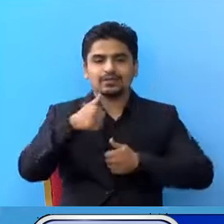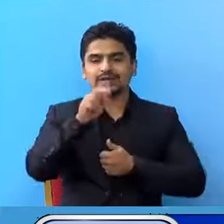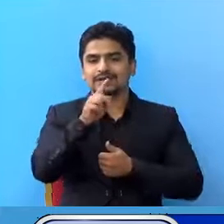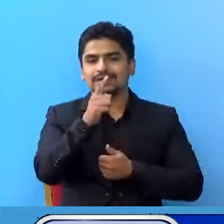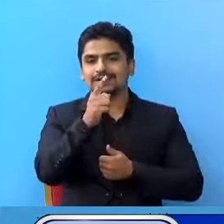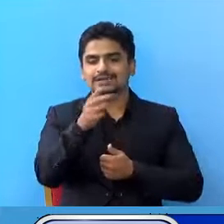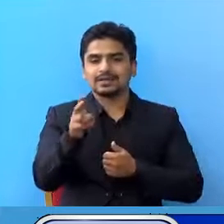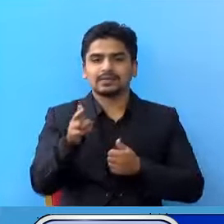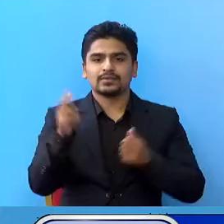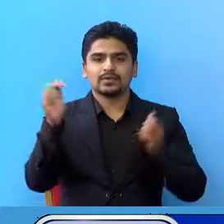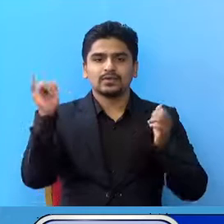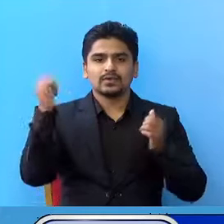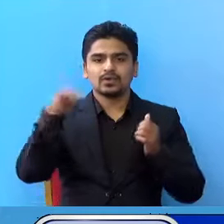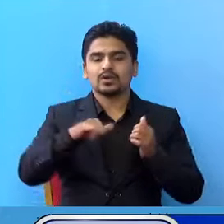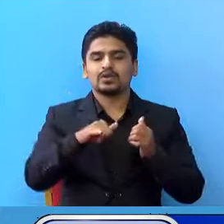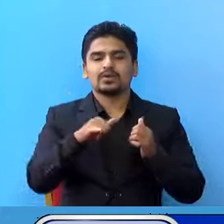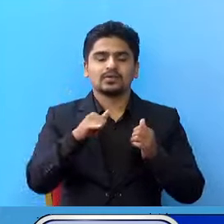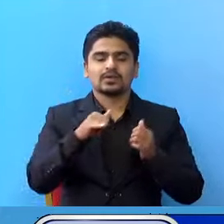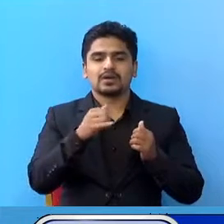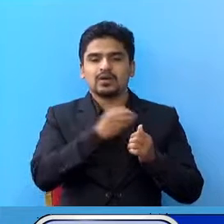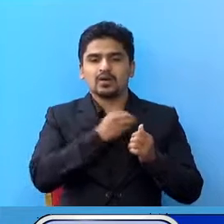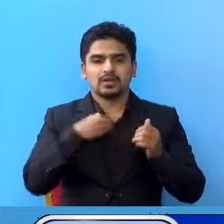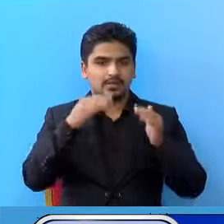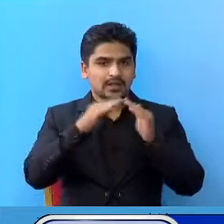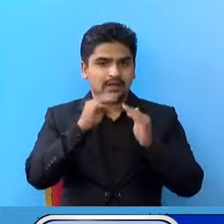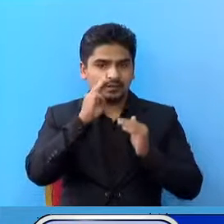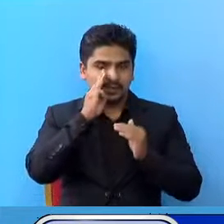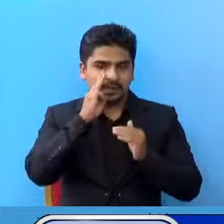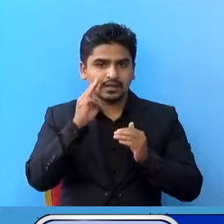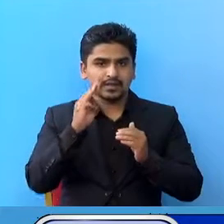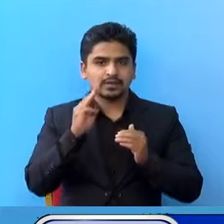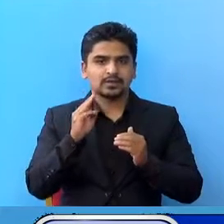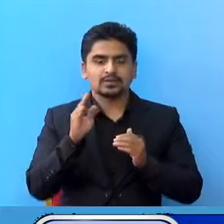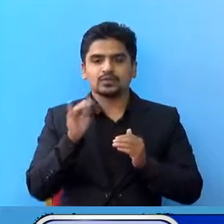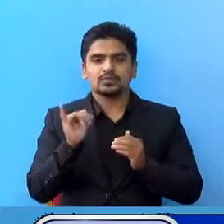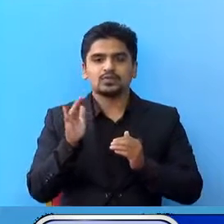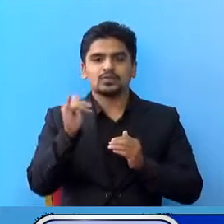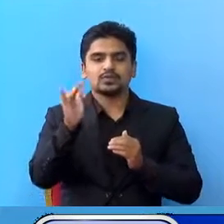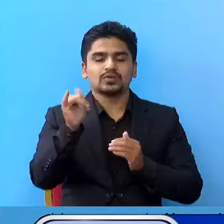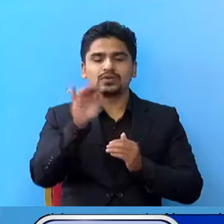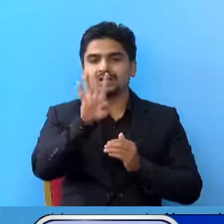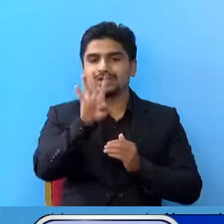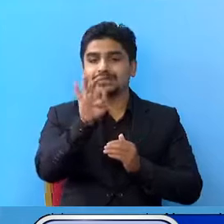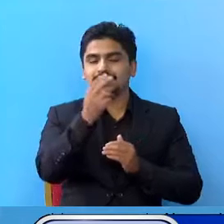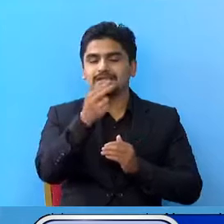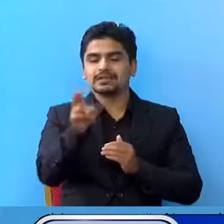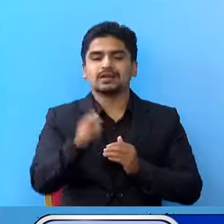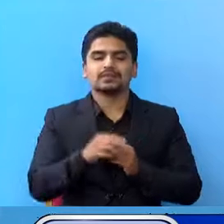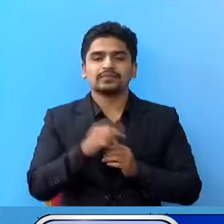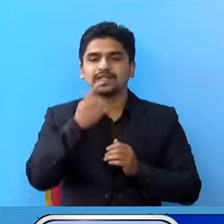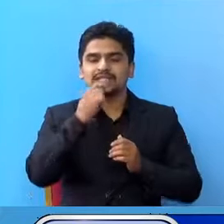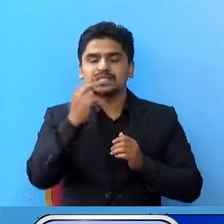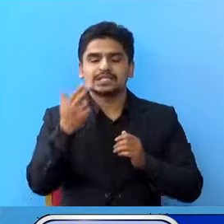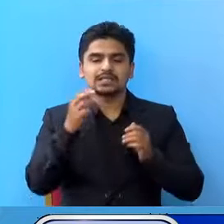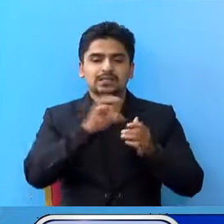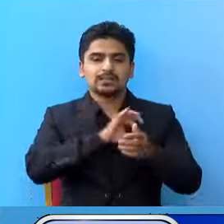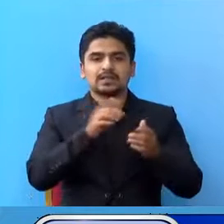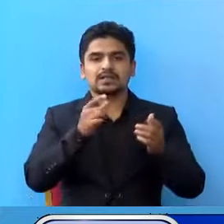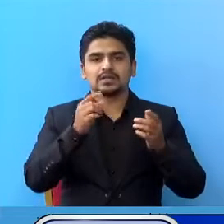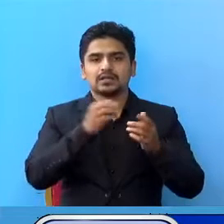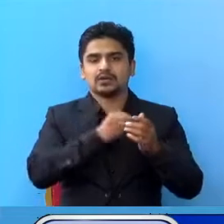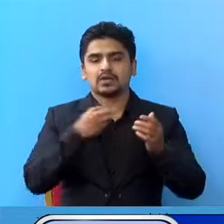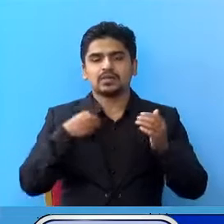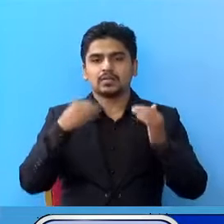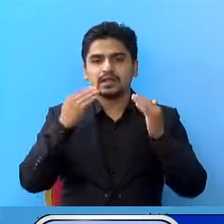डड़ेलदुरय उस्पताल प्रयोक्षाला 542 सेती प्रादेशिक उस्पताल